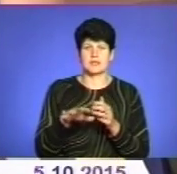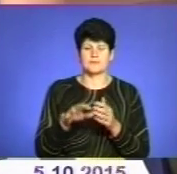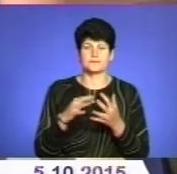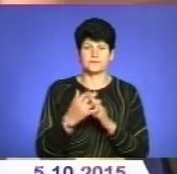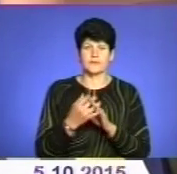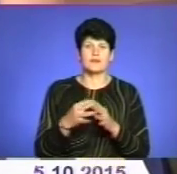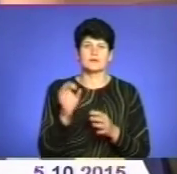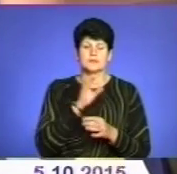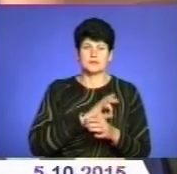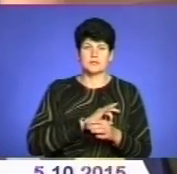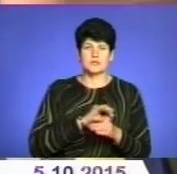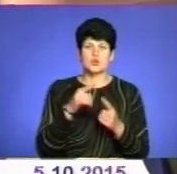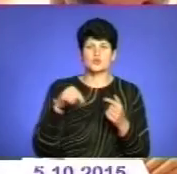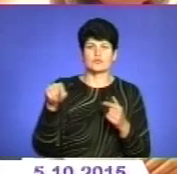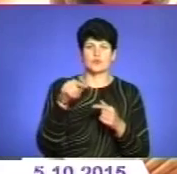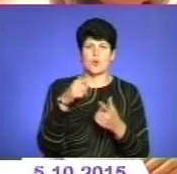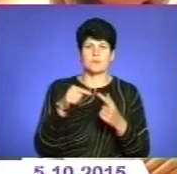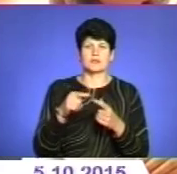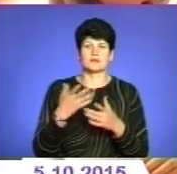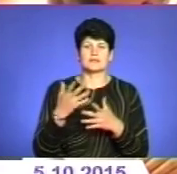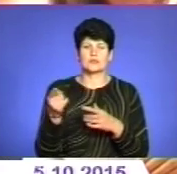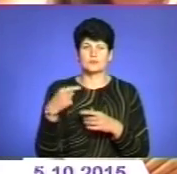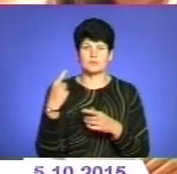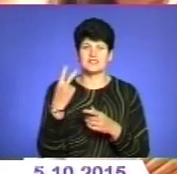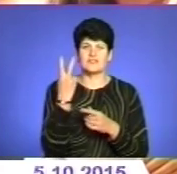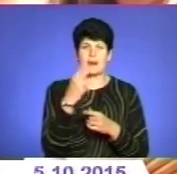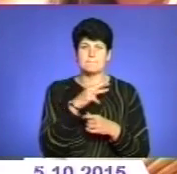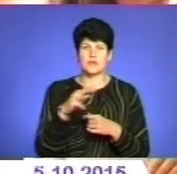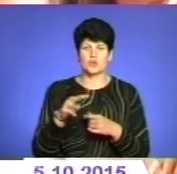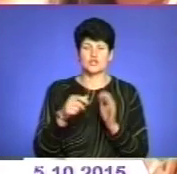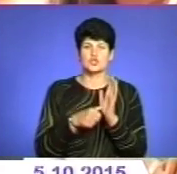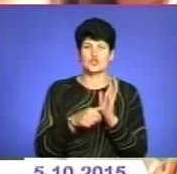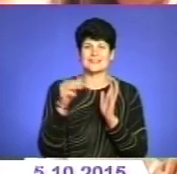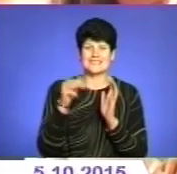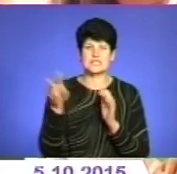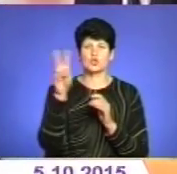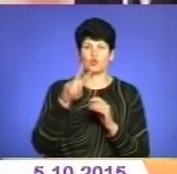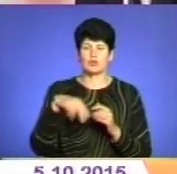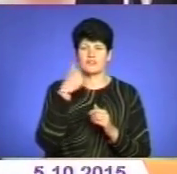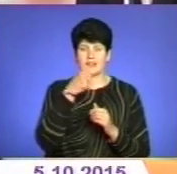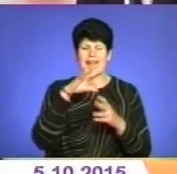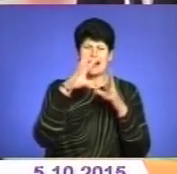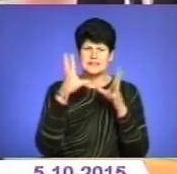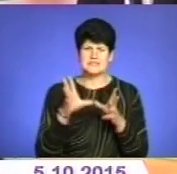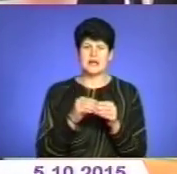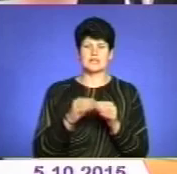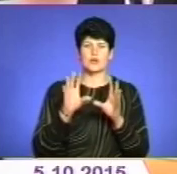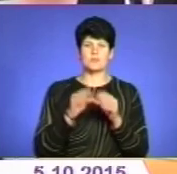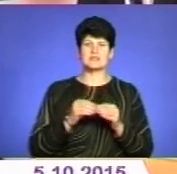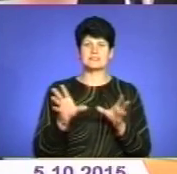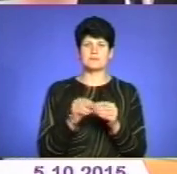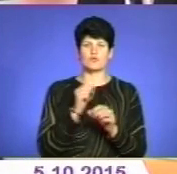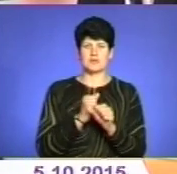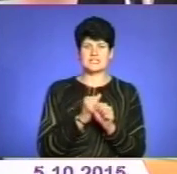Зовнішній обіг Тернопільської області з Іраном – 2 мільйони 600 тисяч доларів в рік. Тоді як загальний обсяг співпраці України та Ірану –